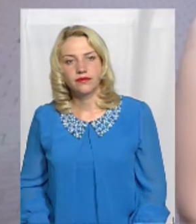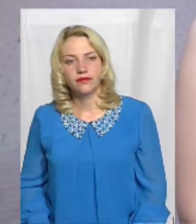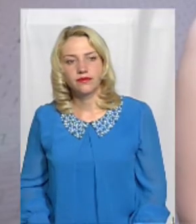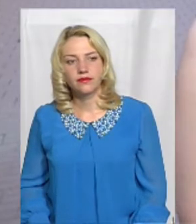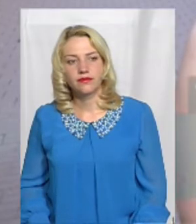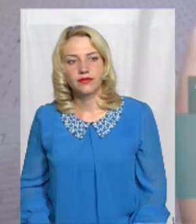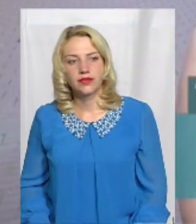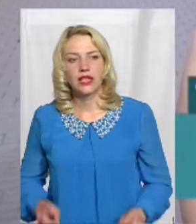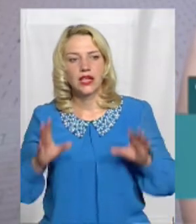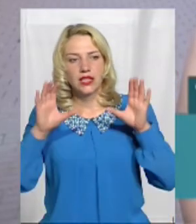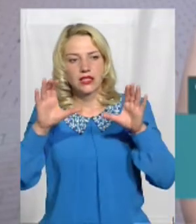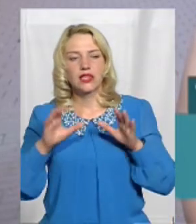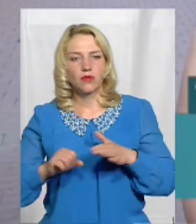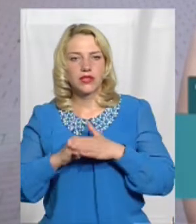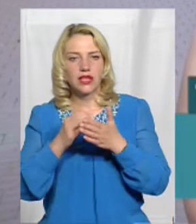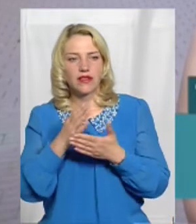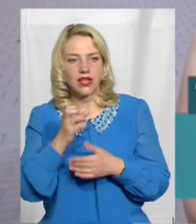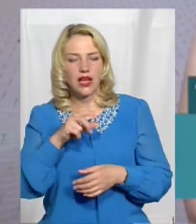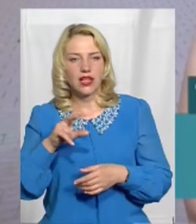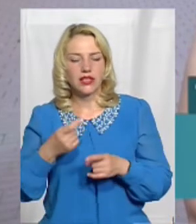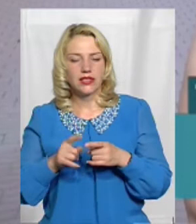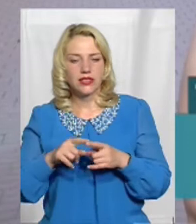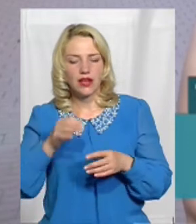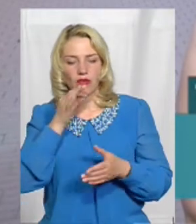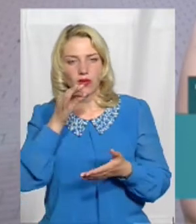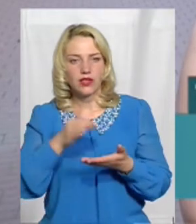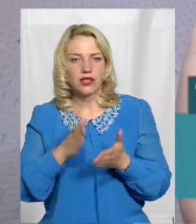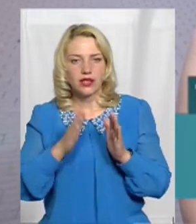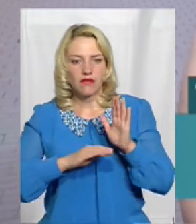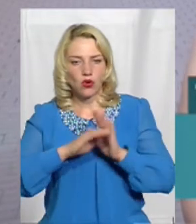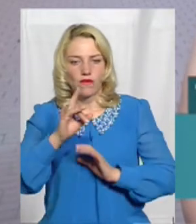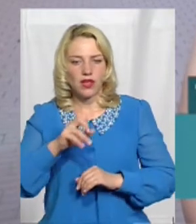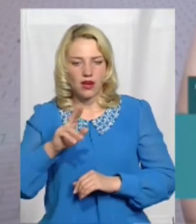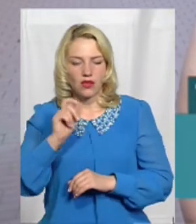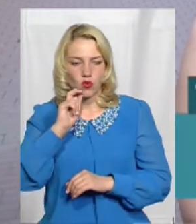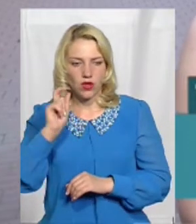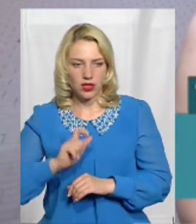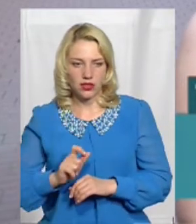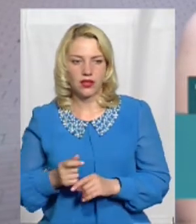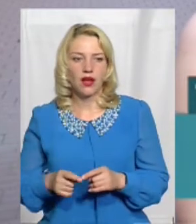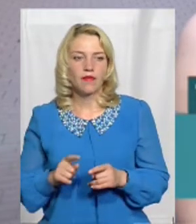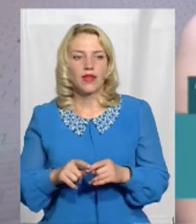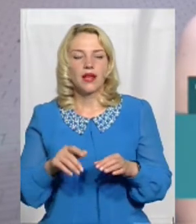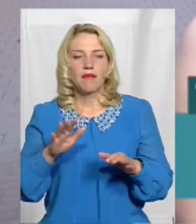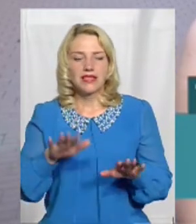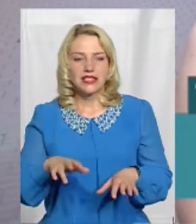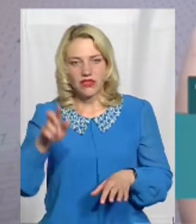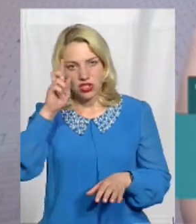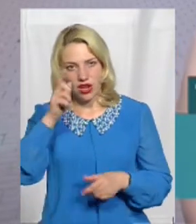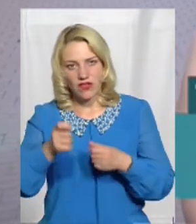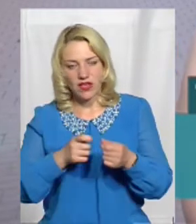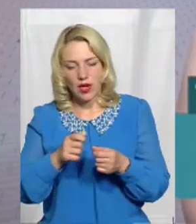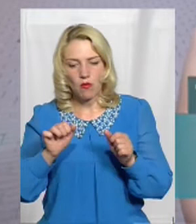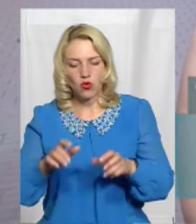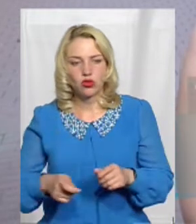Законні підстави є, але це в компетенції виключно Верховної Ради України Місцеві державні адміністрації, вони можуть